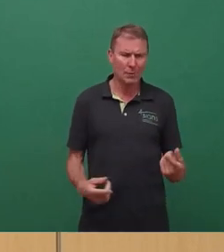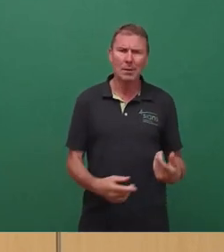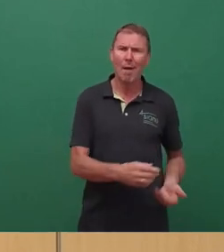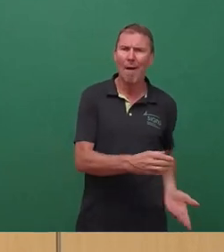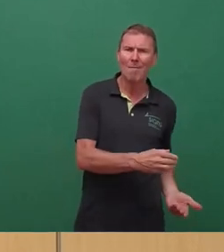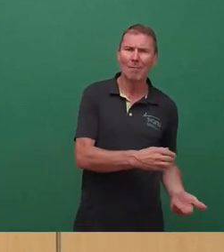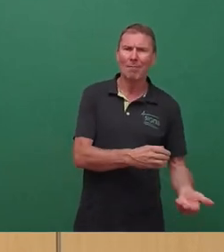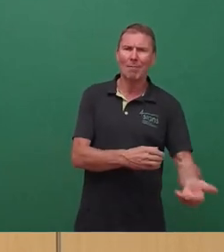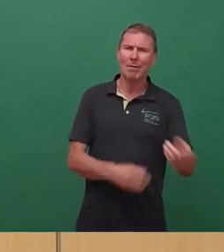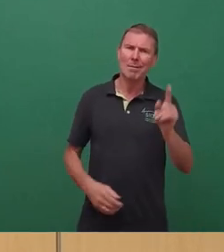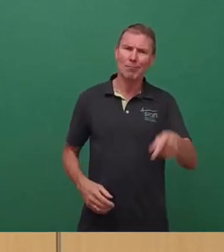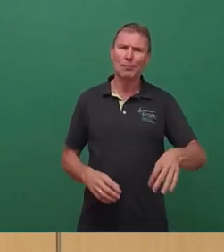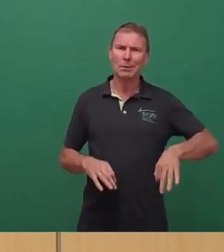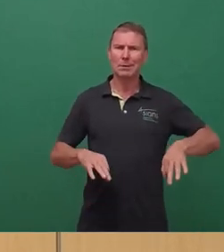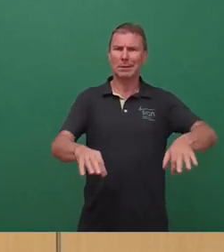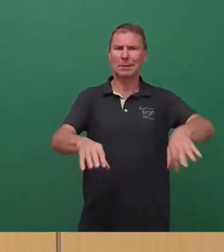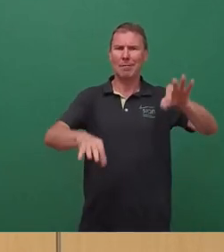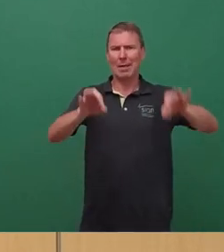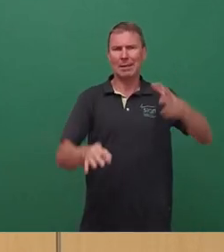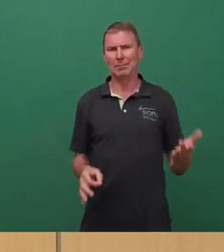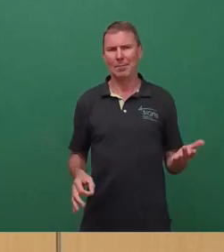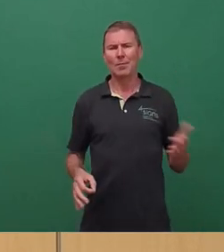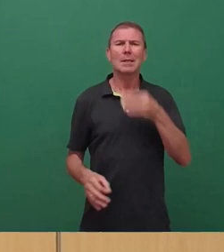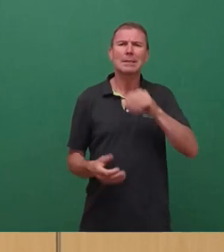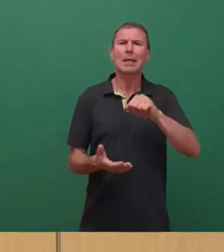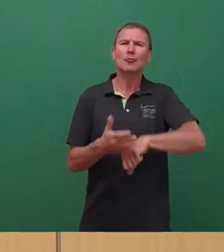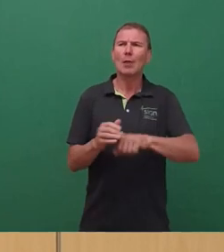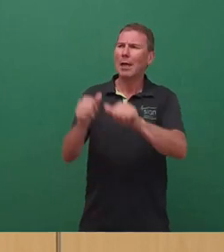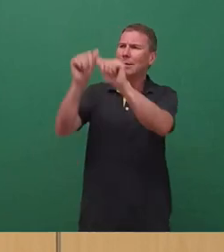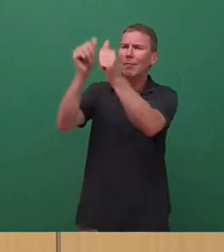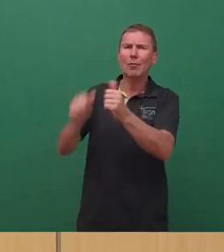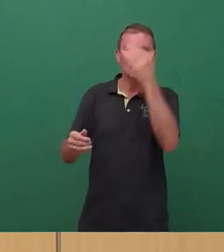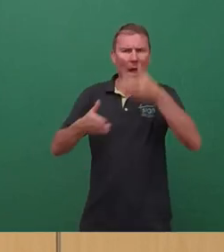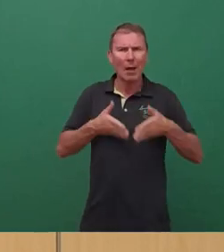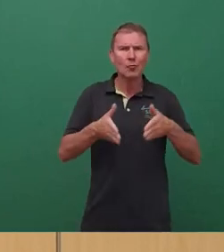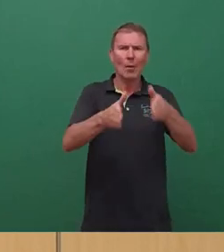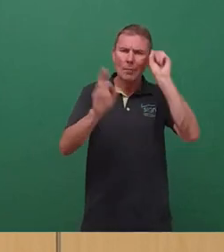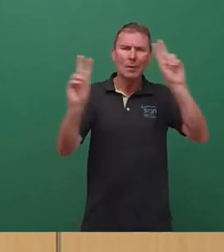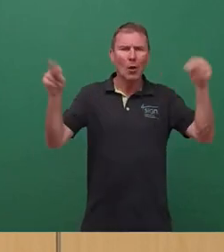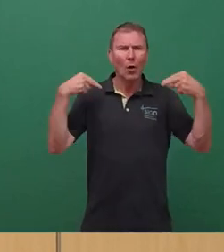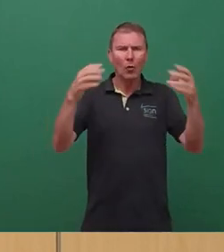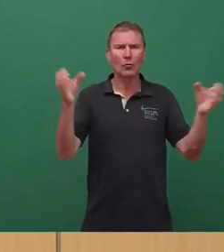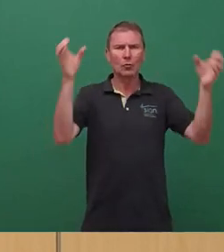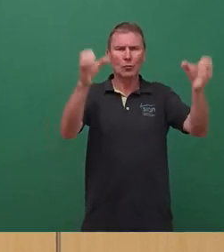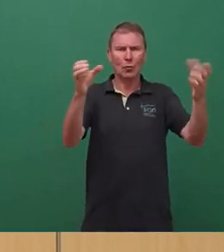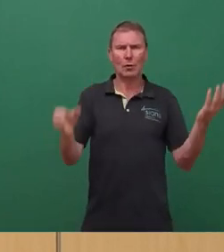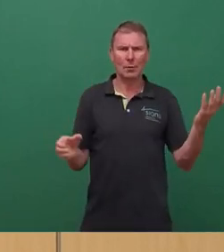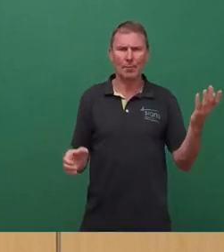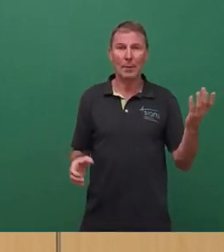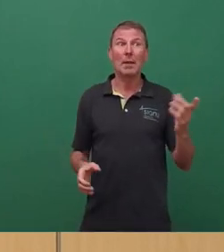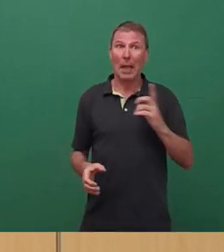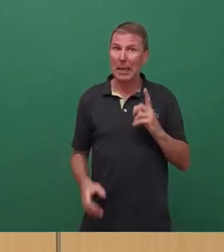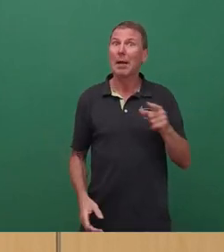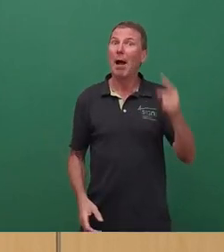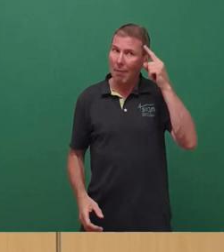beseitigt werden. Und auch ich würde mir wünschen, dass die Sandsteinplastiken auf der Hauptstraße wiederkommen. Wir wissen ja, dass sie grundsätzlich existieren,